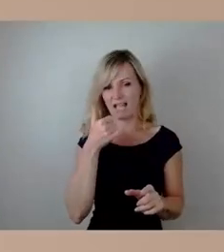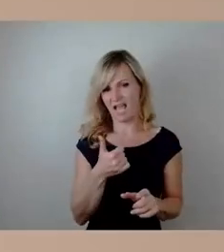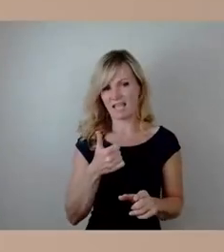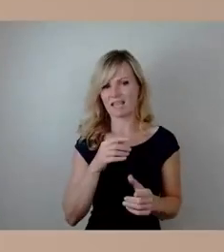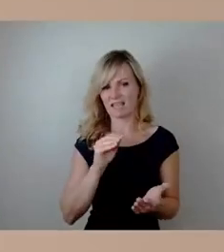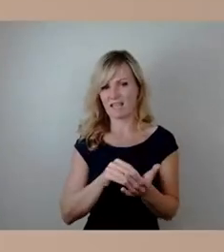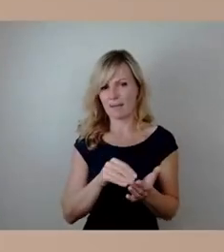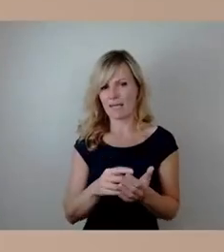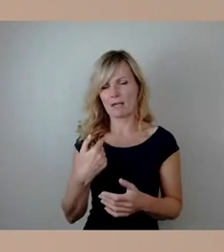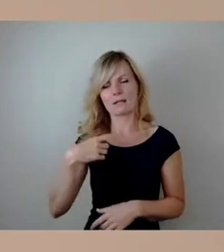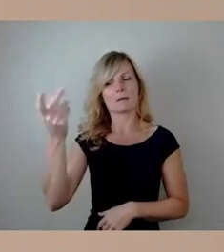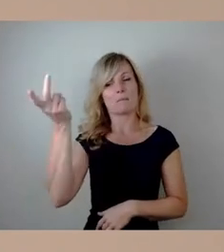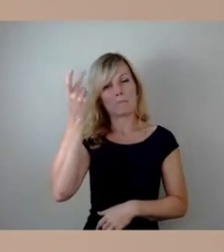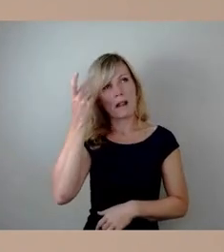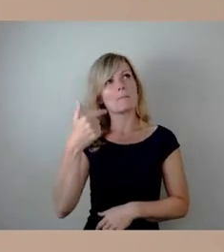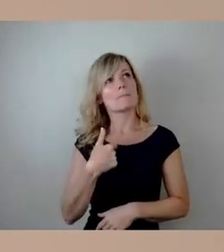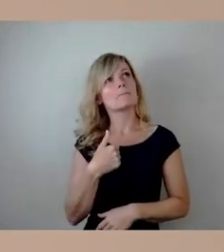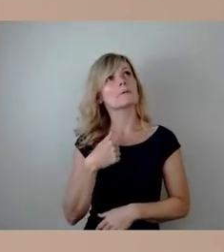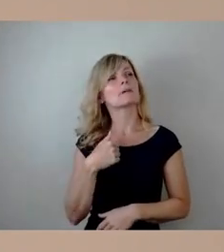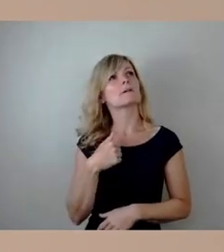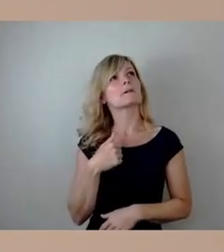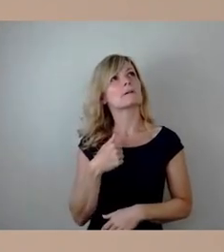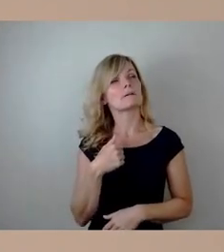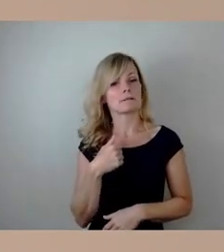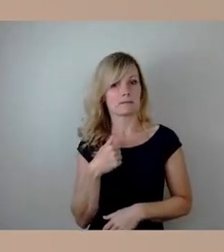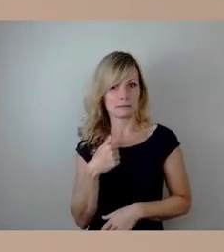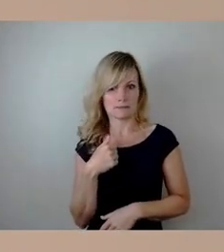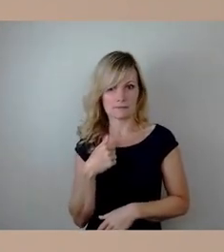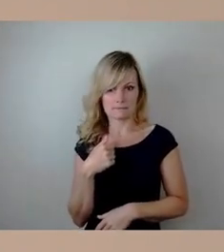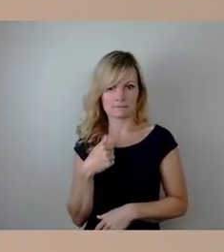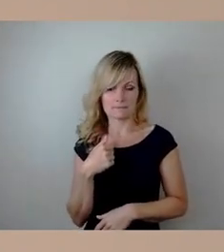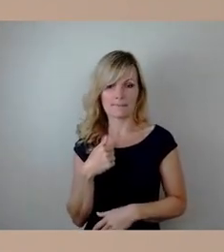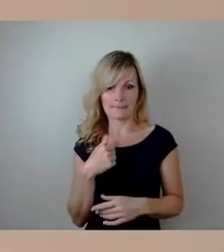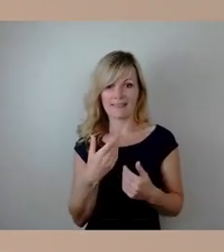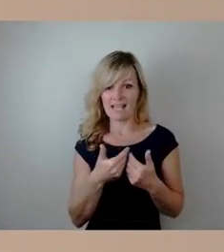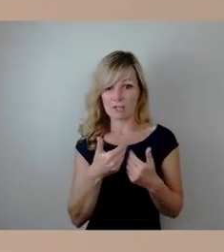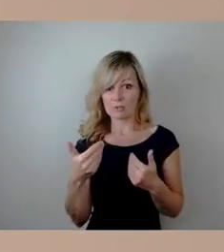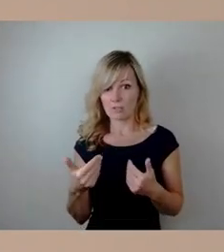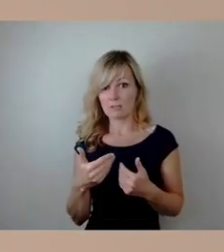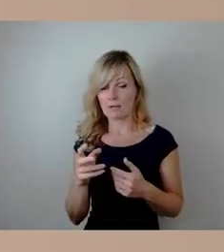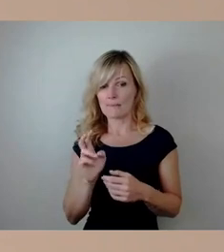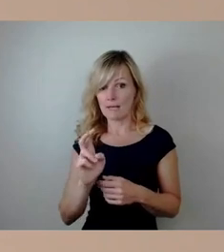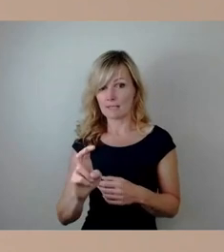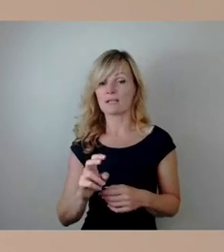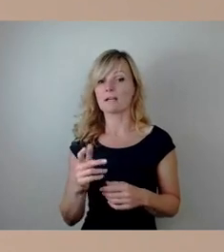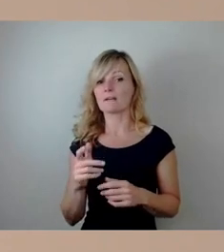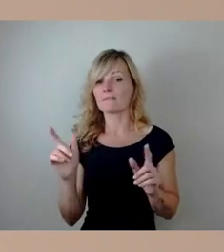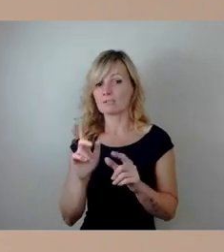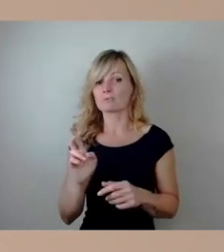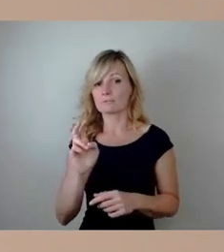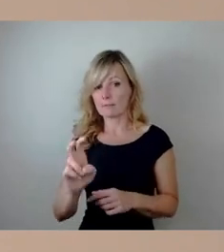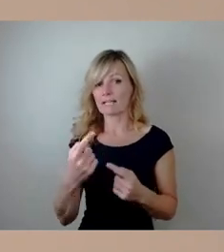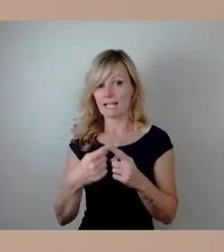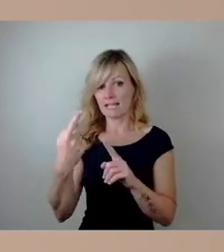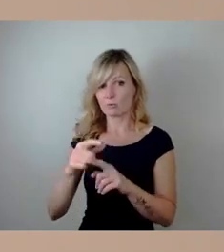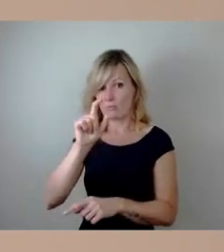kann mich daran erinnern, dass es genau so eine Sonderbahn, Veranstaltungsbahn mit einer anderen Nummer auch gegeben